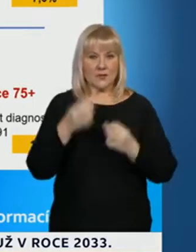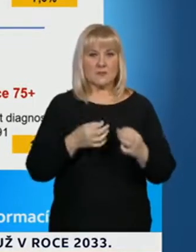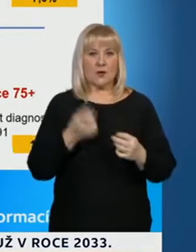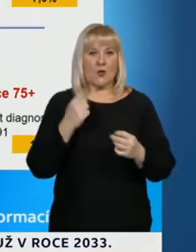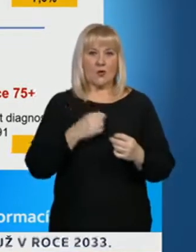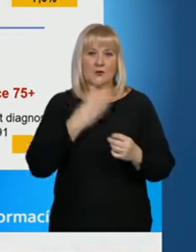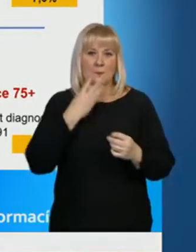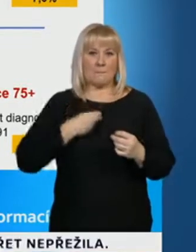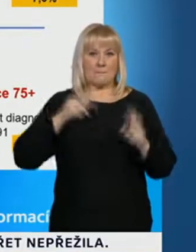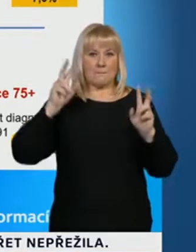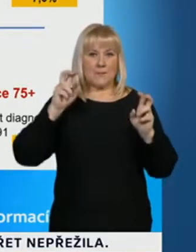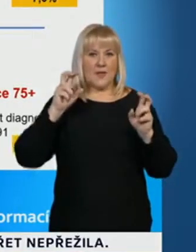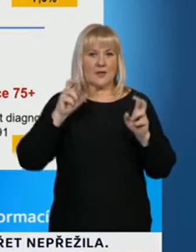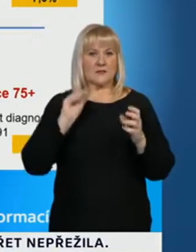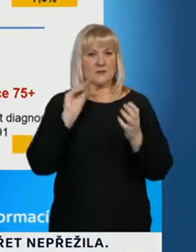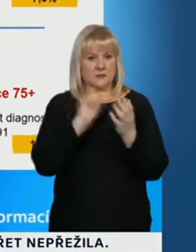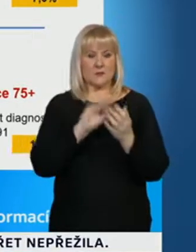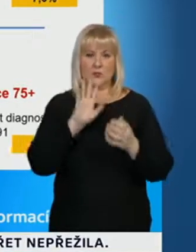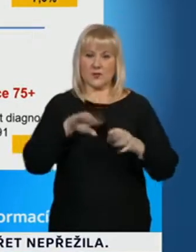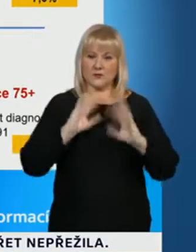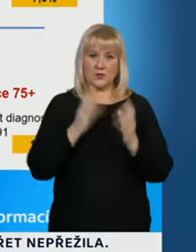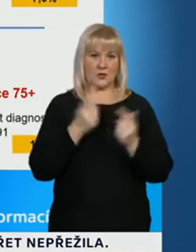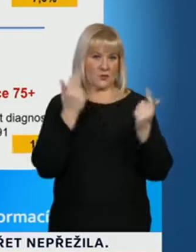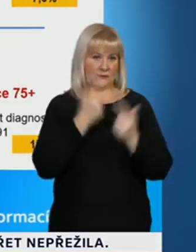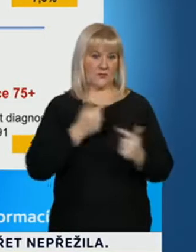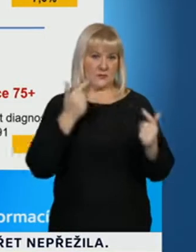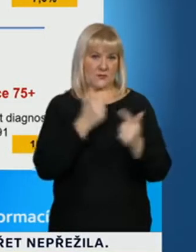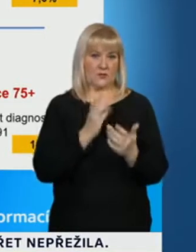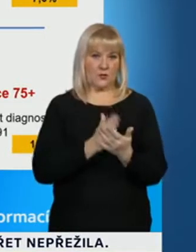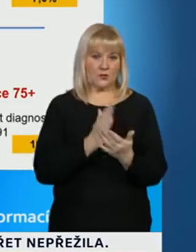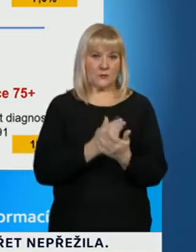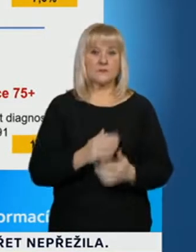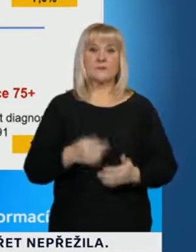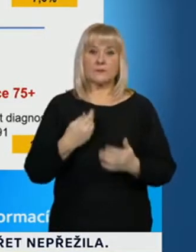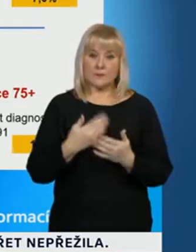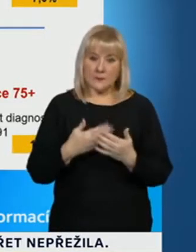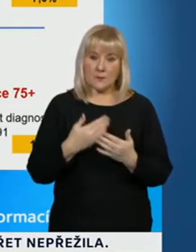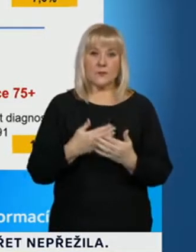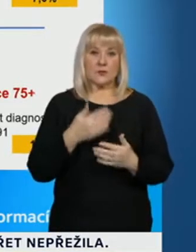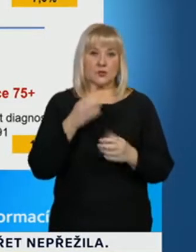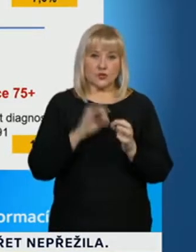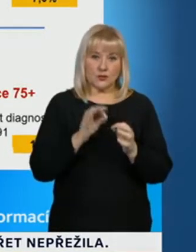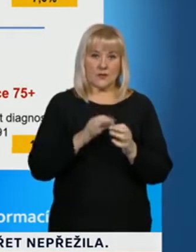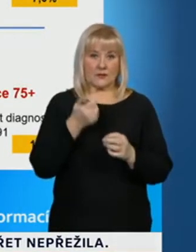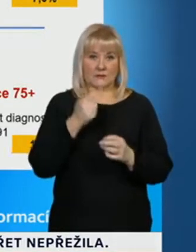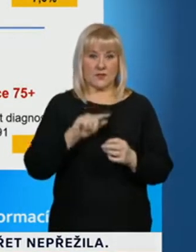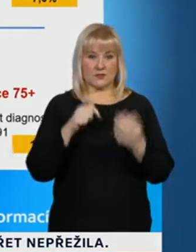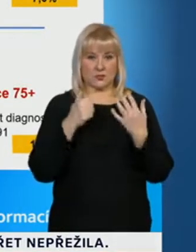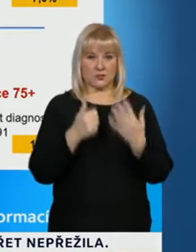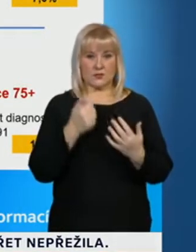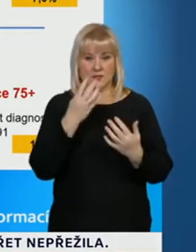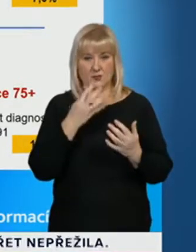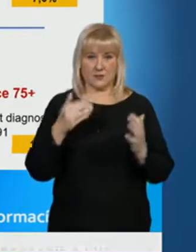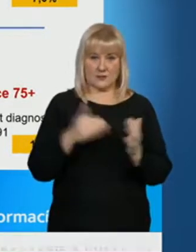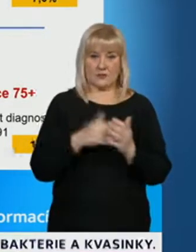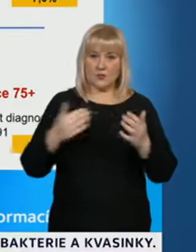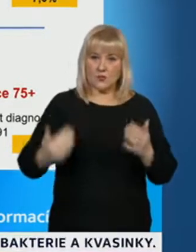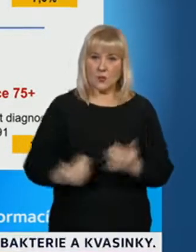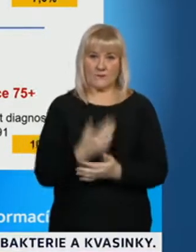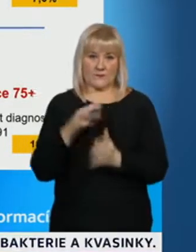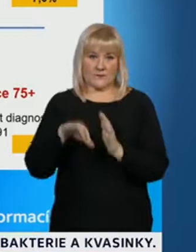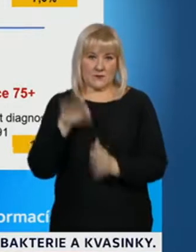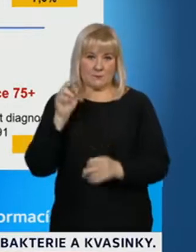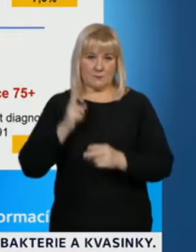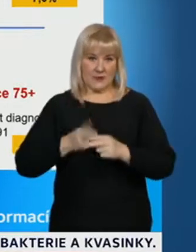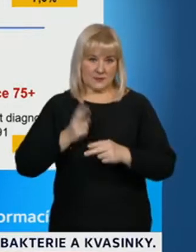prezentace, které vám to ukáží. Tak jenom velmi jednoduše. Říjen skončil 264 tisíci nově diagnostikovanými